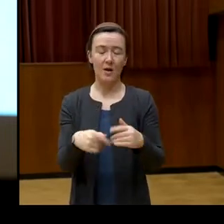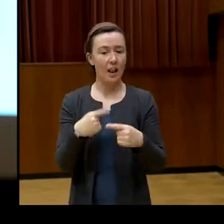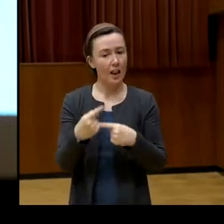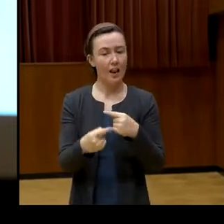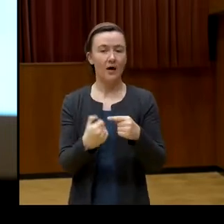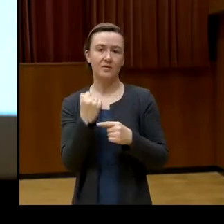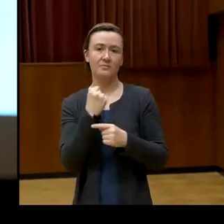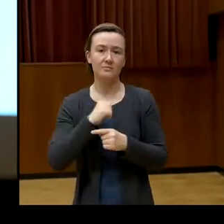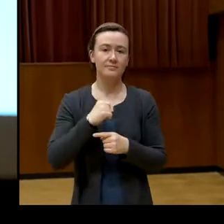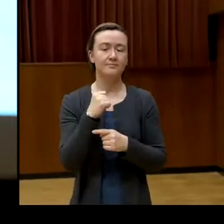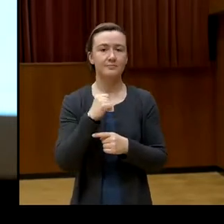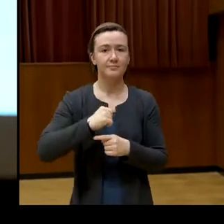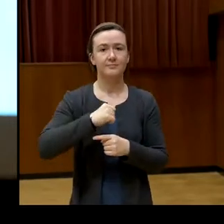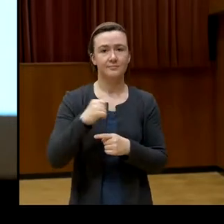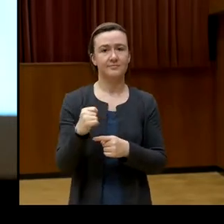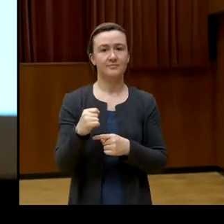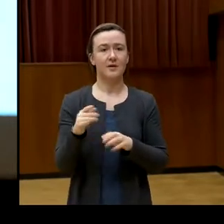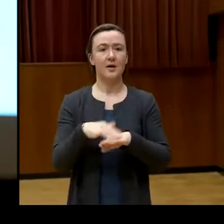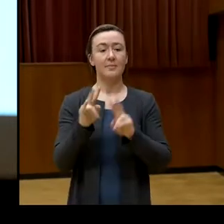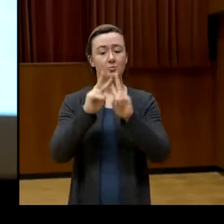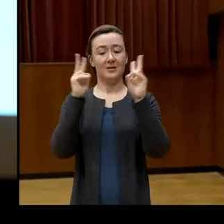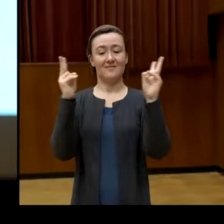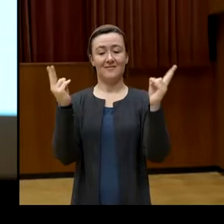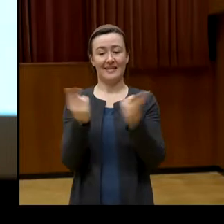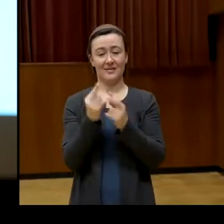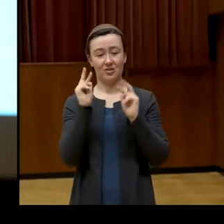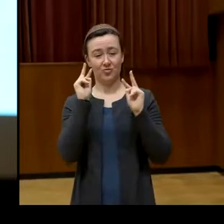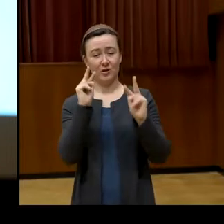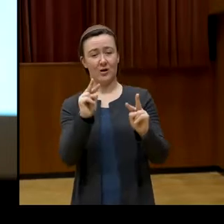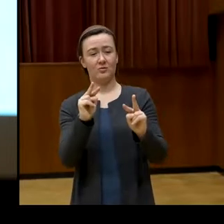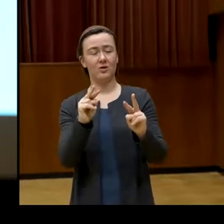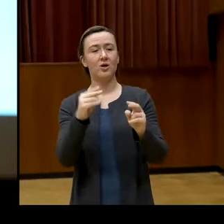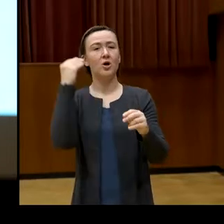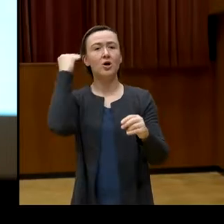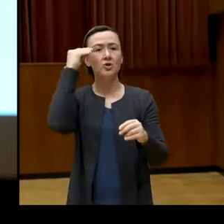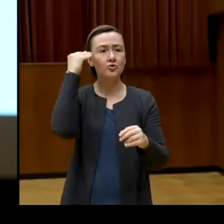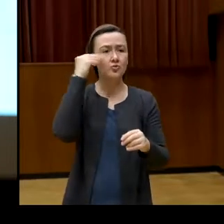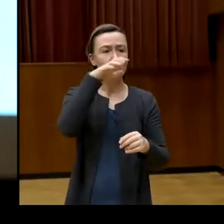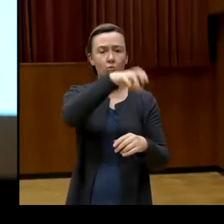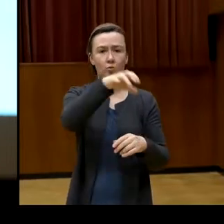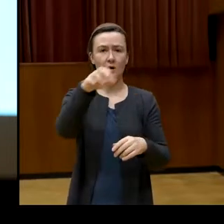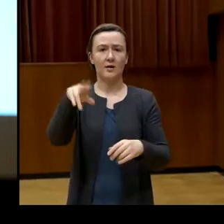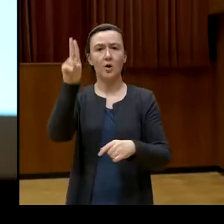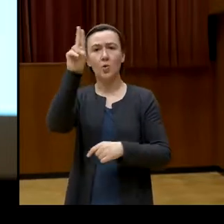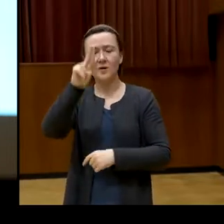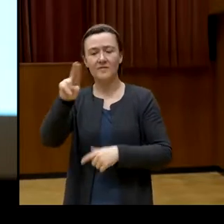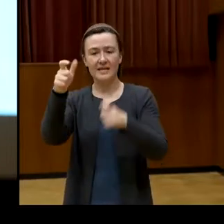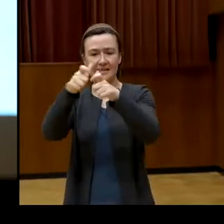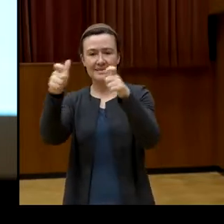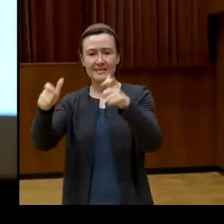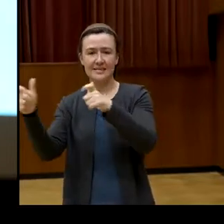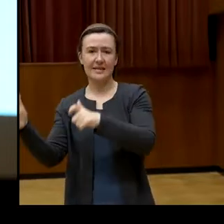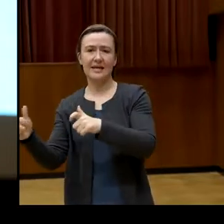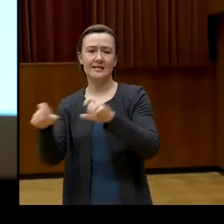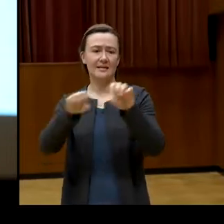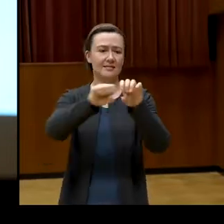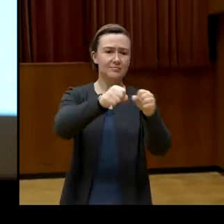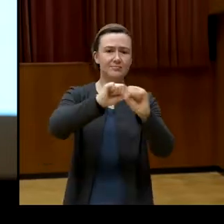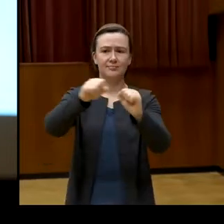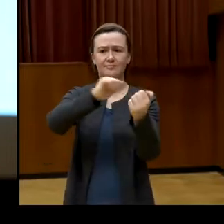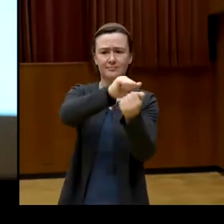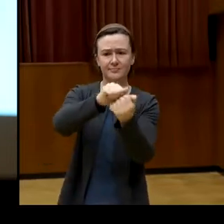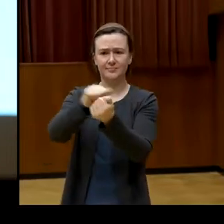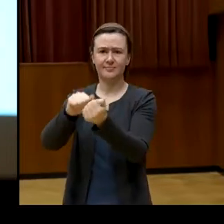betrachtet beispielsweise durch die Zerstörung von Schulen, von Universitäten, von Bildungsstrukturen in aktuellen